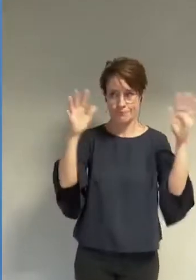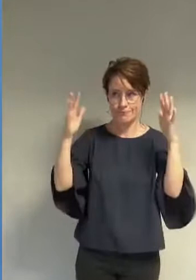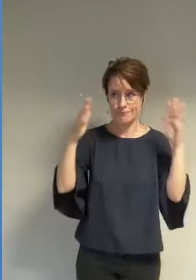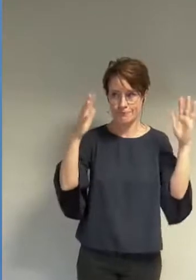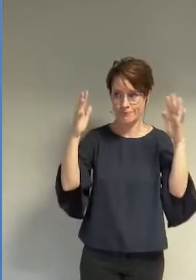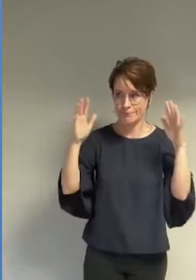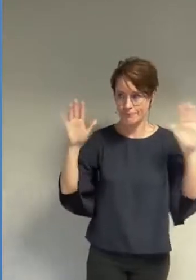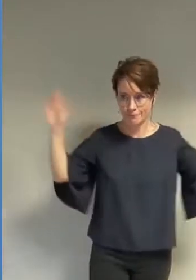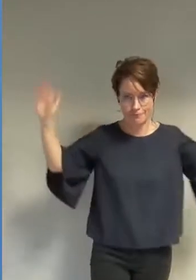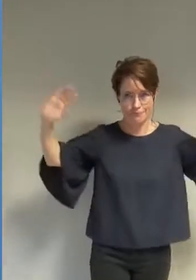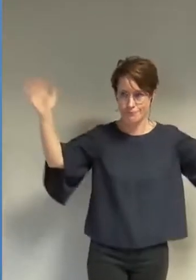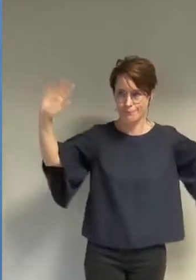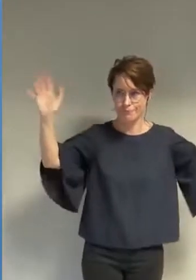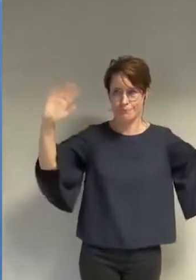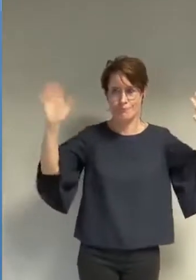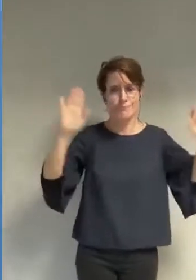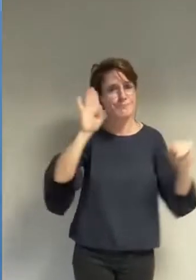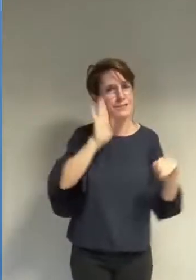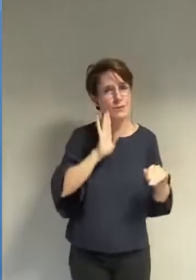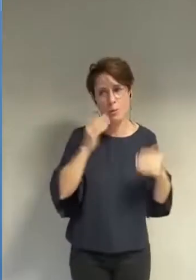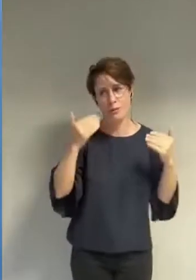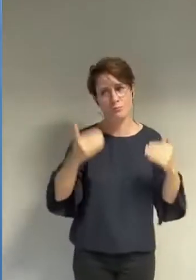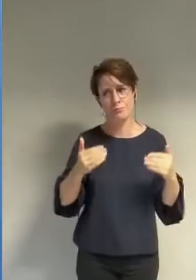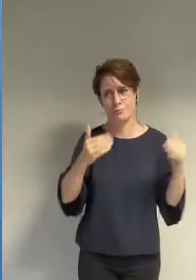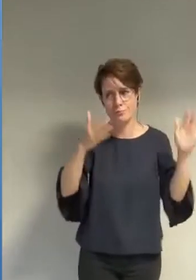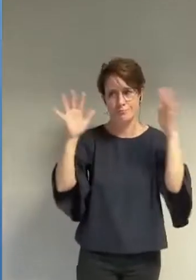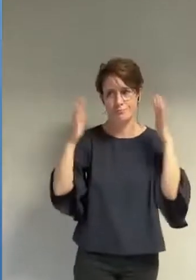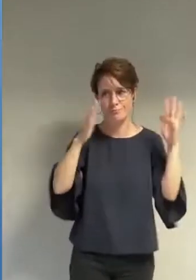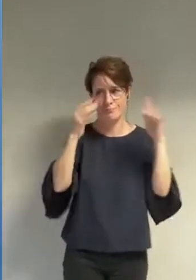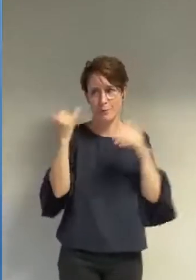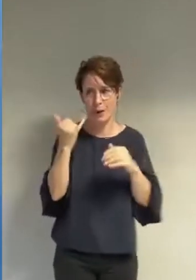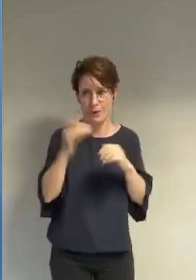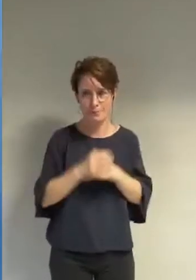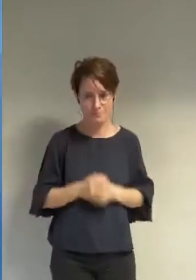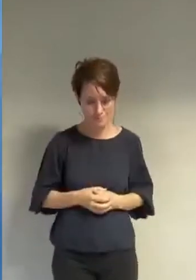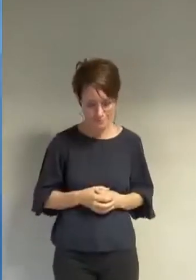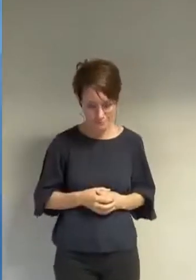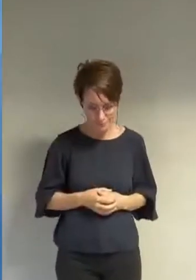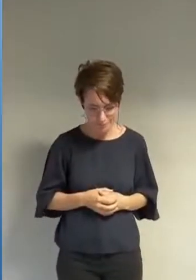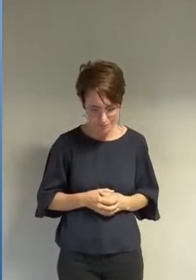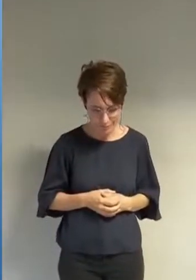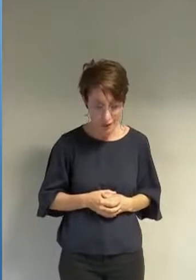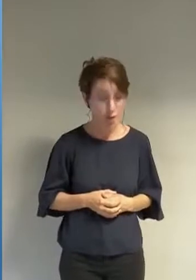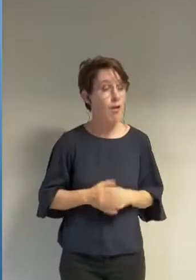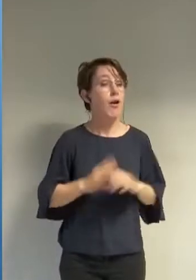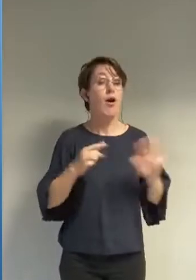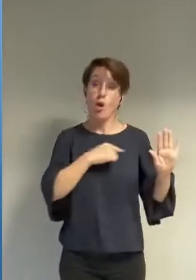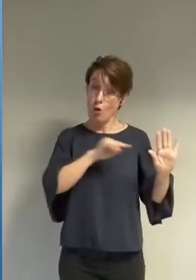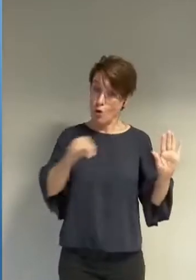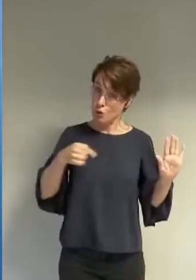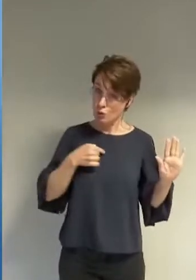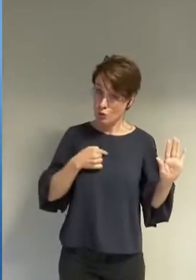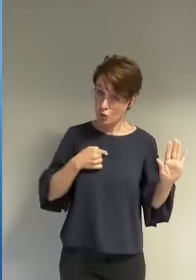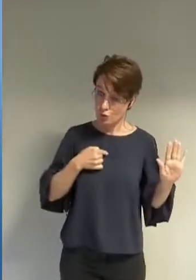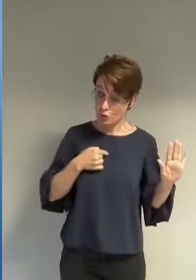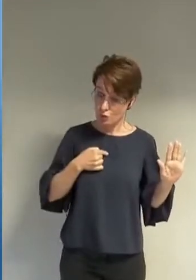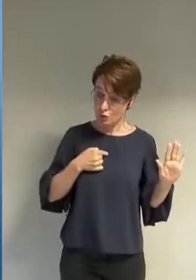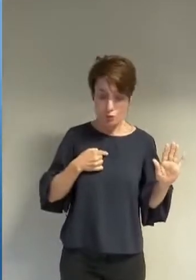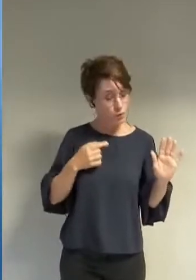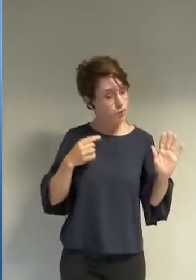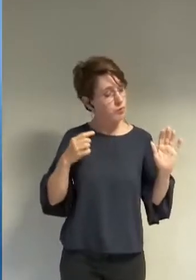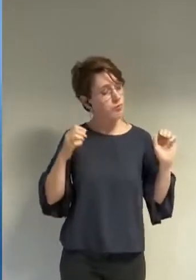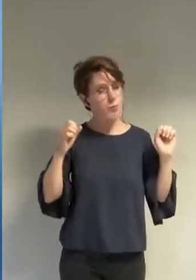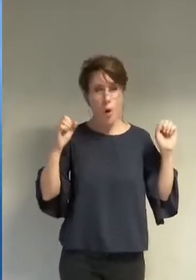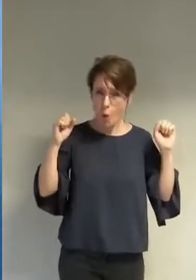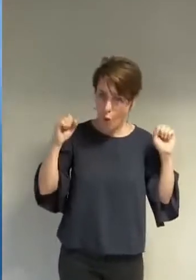non non merci en effet et combien même nous sommes favorables à beaucoup d'avancées